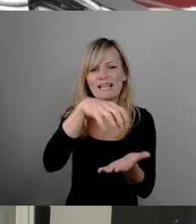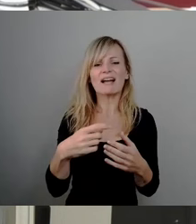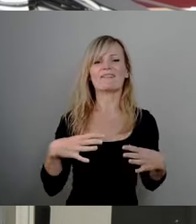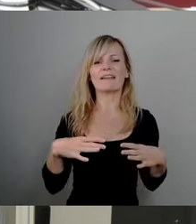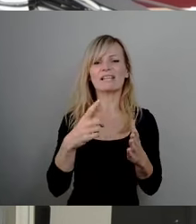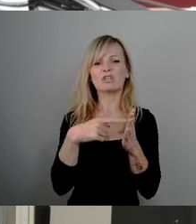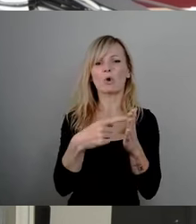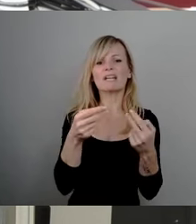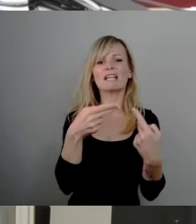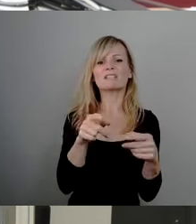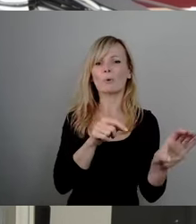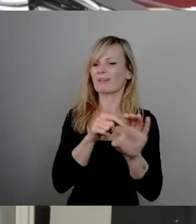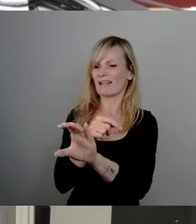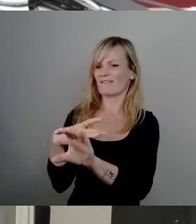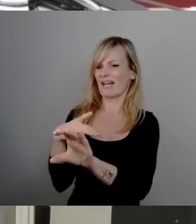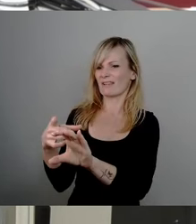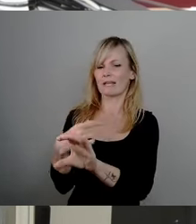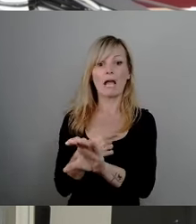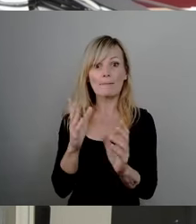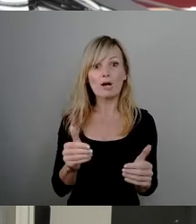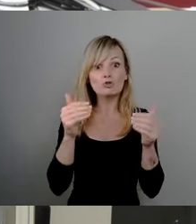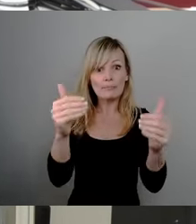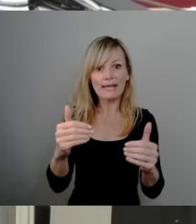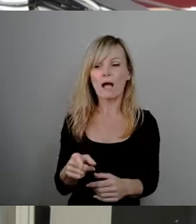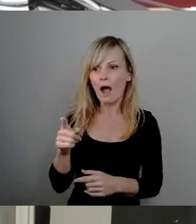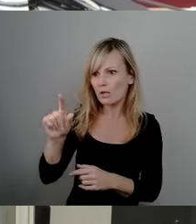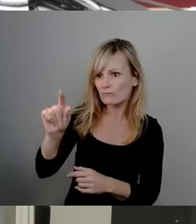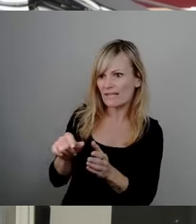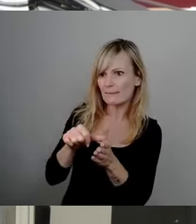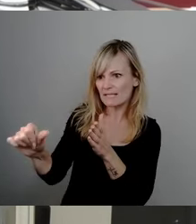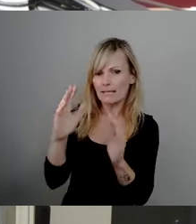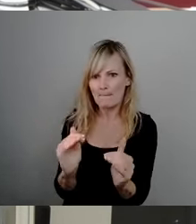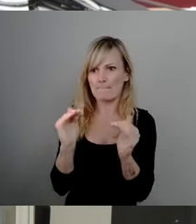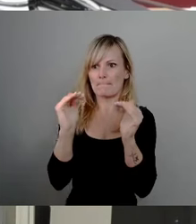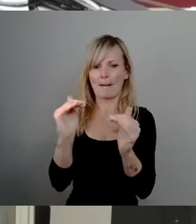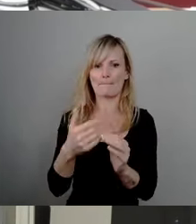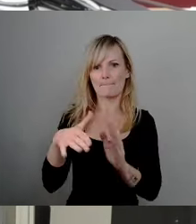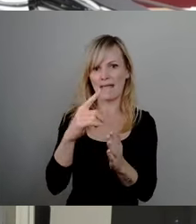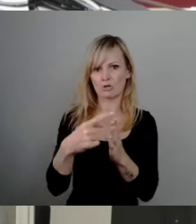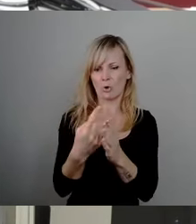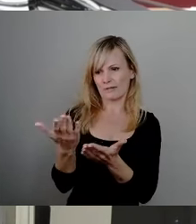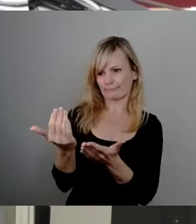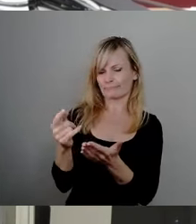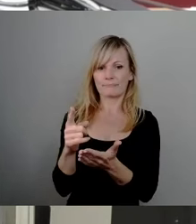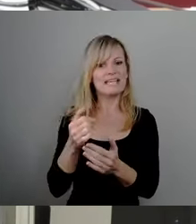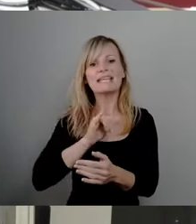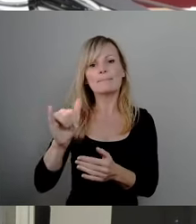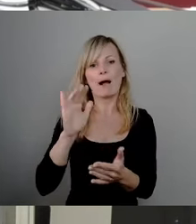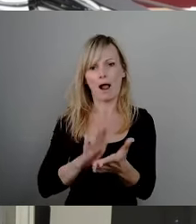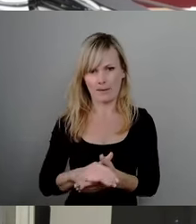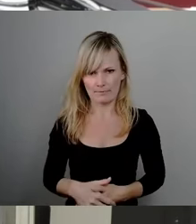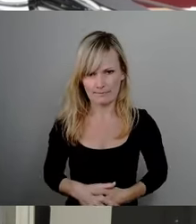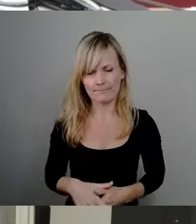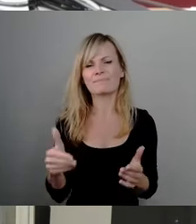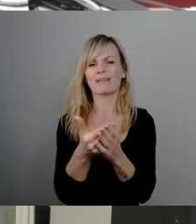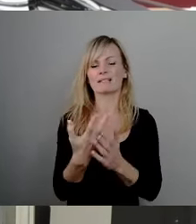Aber Steuern erhöhen im Nachgang, das funktioniert immer. Von daher sagen wir, haben wir noch einmal vielen Dank auch an